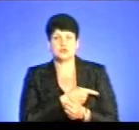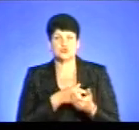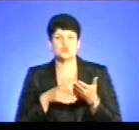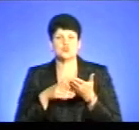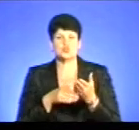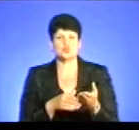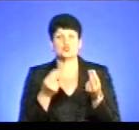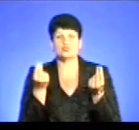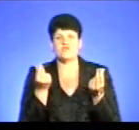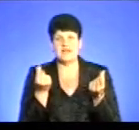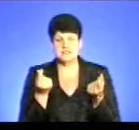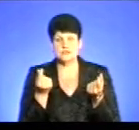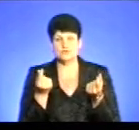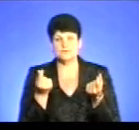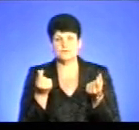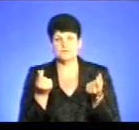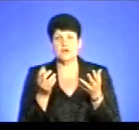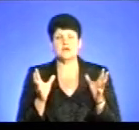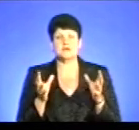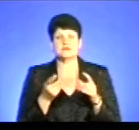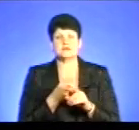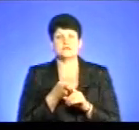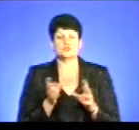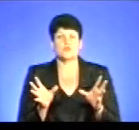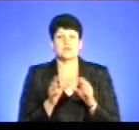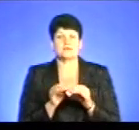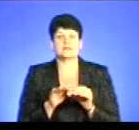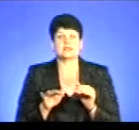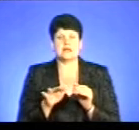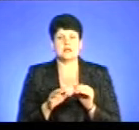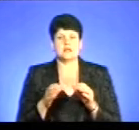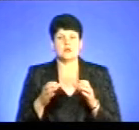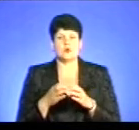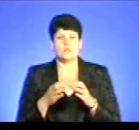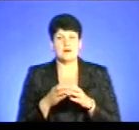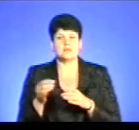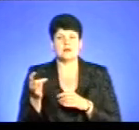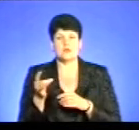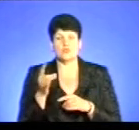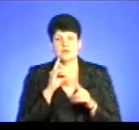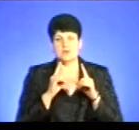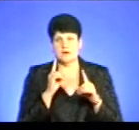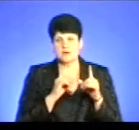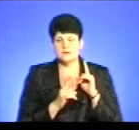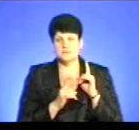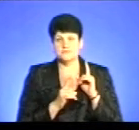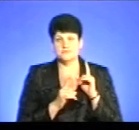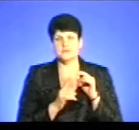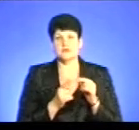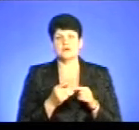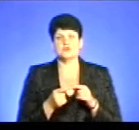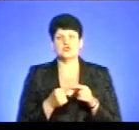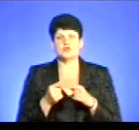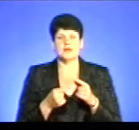через об'єднані територіальні громади, через районні ради, через наші